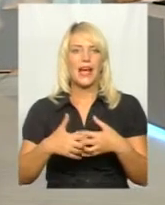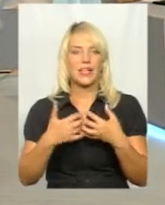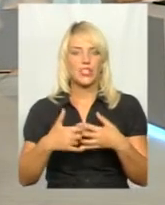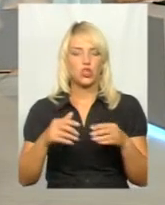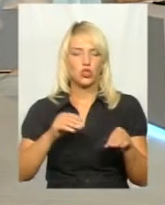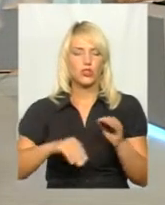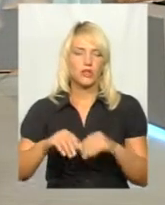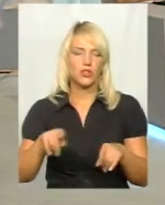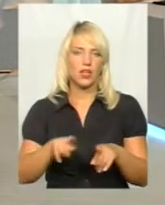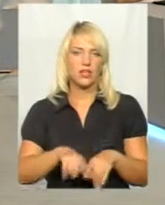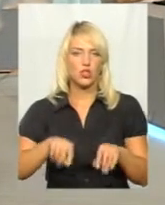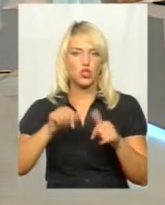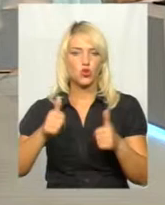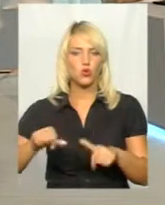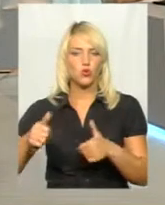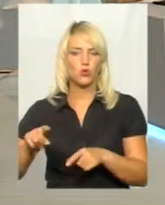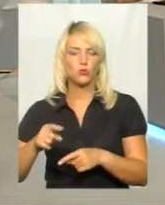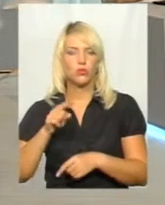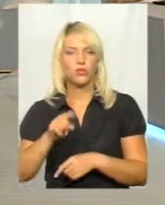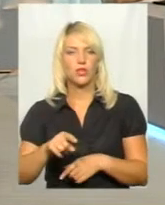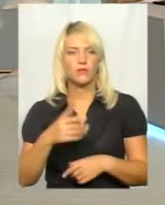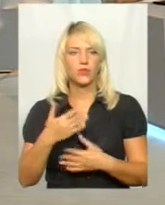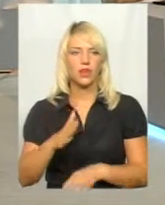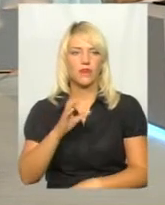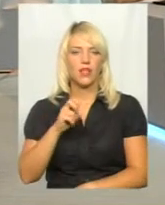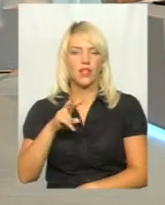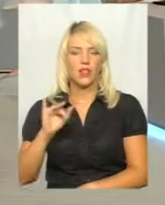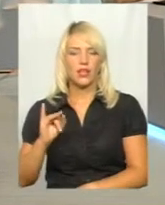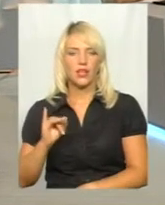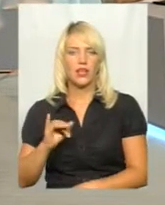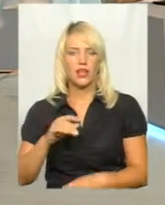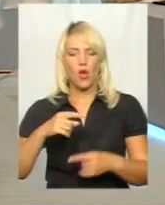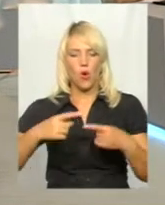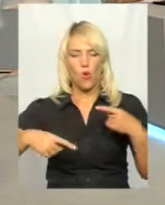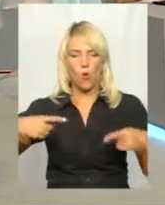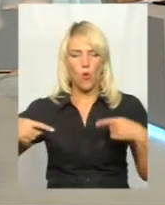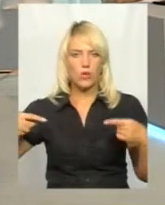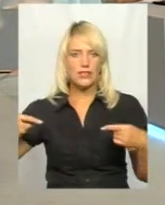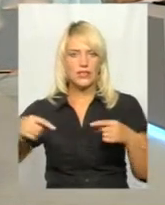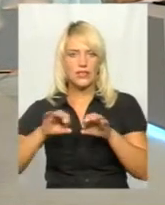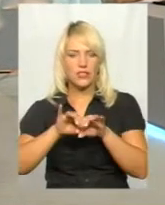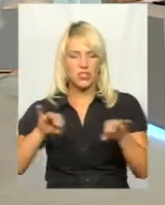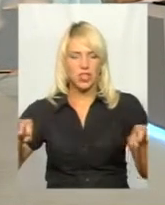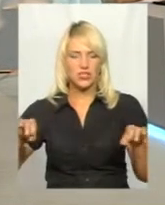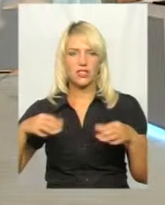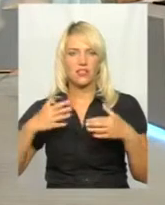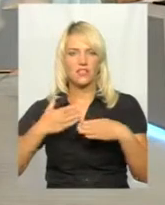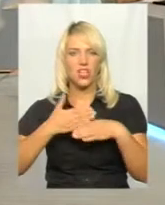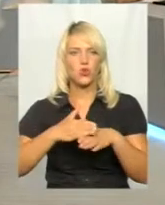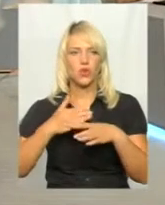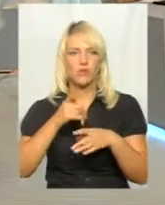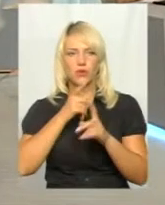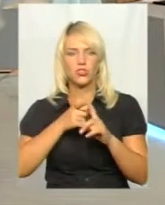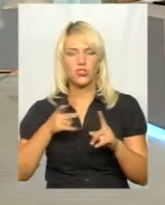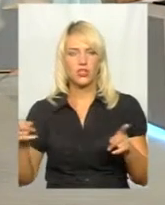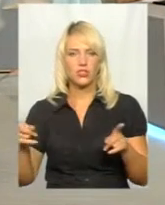таких скульптур. Тому що там вже і вали, ці осі, і шестерні, вони вже розкрошилися під часом,